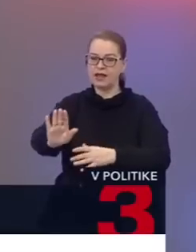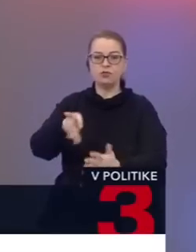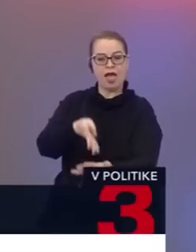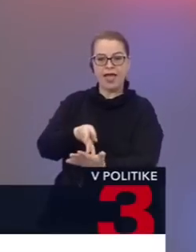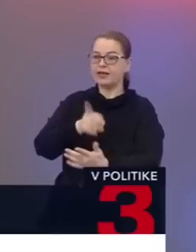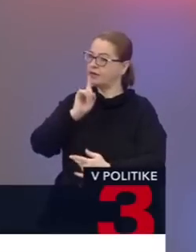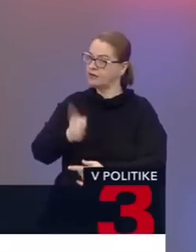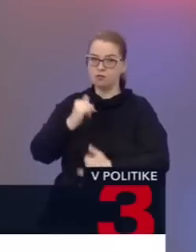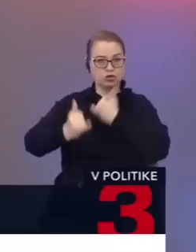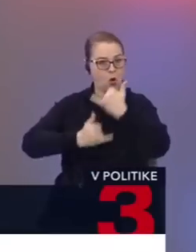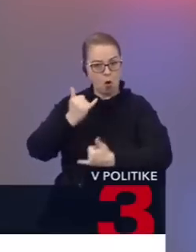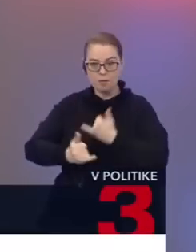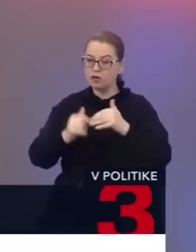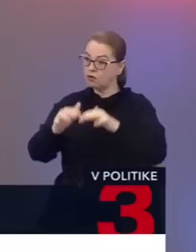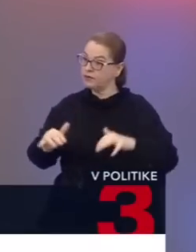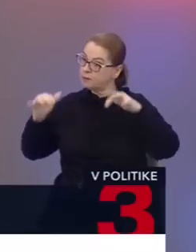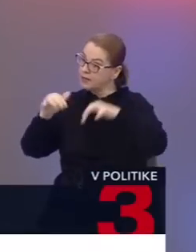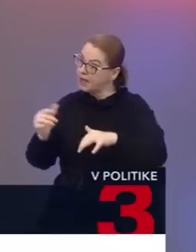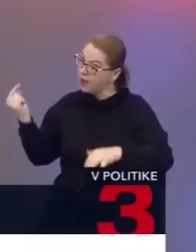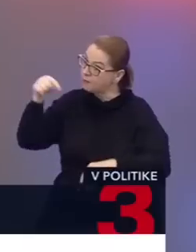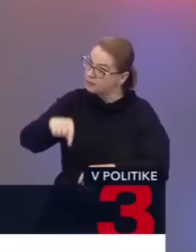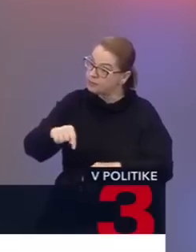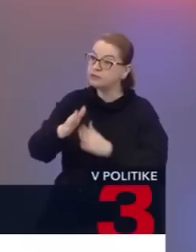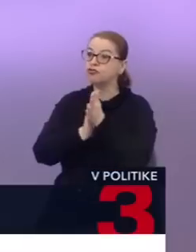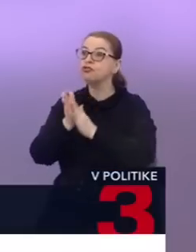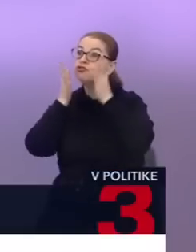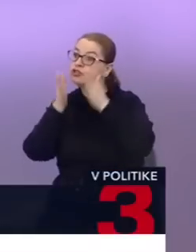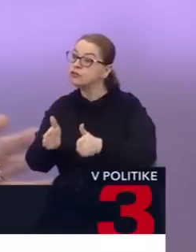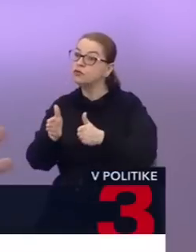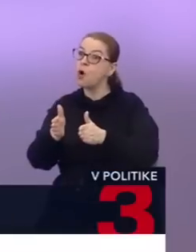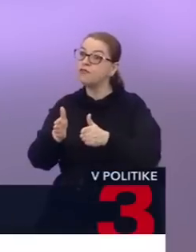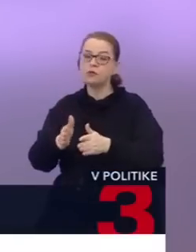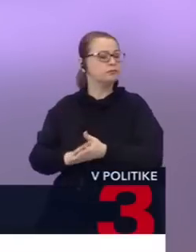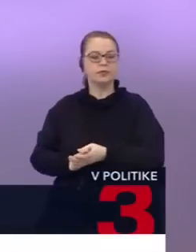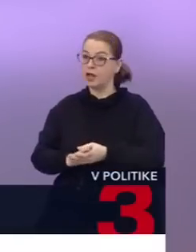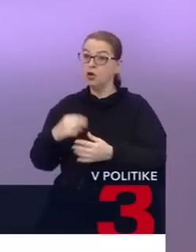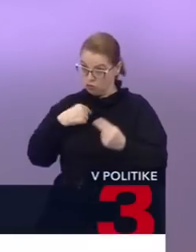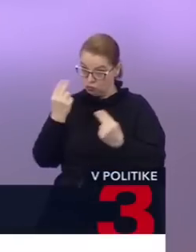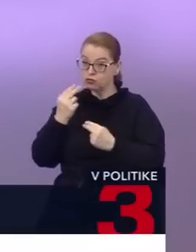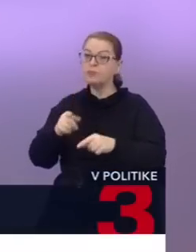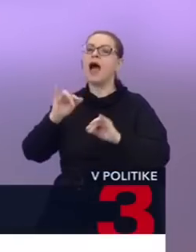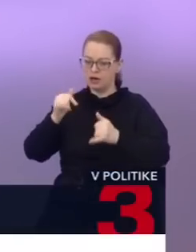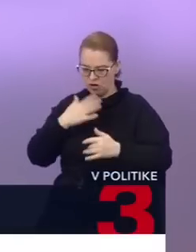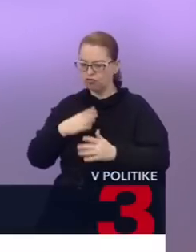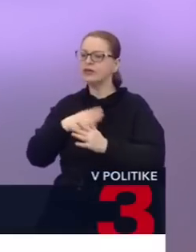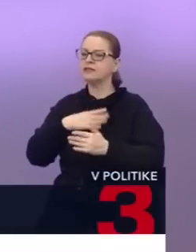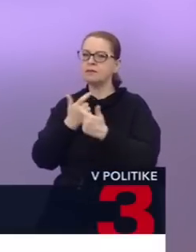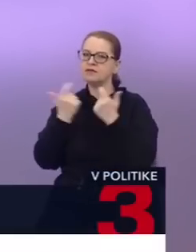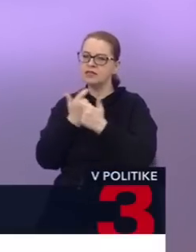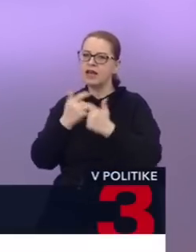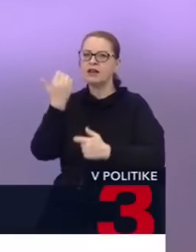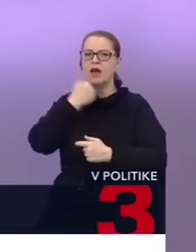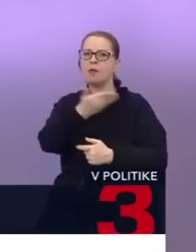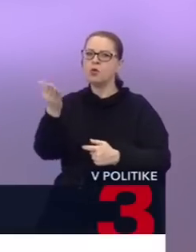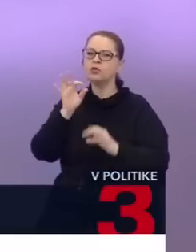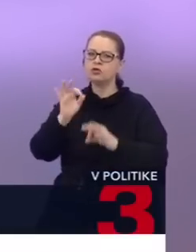predstúpiť do parlamentu a požiadať o vyslovenie dôvery. Rozumiem tomu správne. Toto som chcel vysvetliť. Ďakujem veľmi pekne, ak dovolíte ešte, hlavne, aby diváci teda